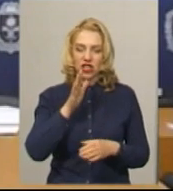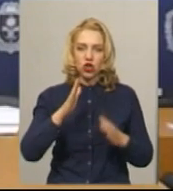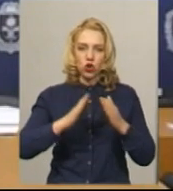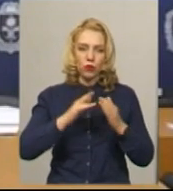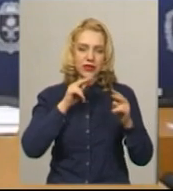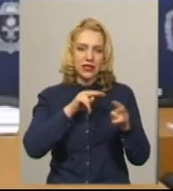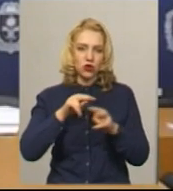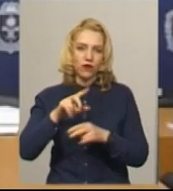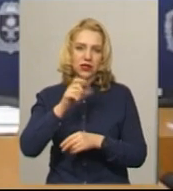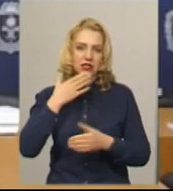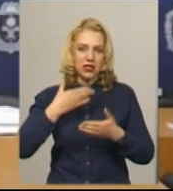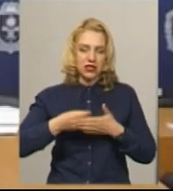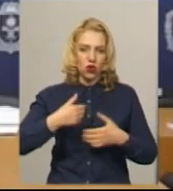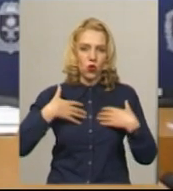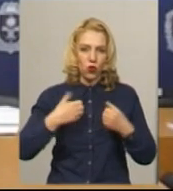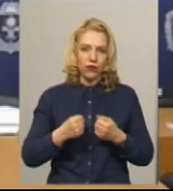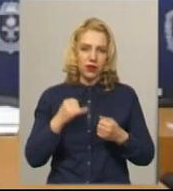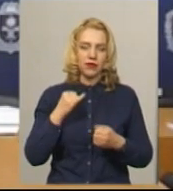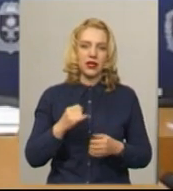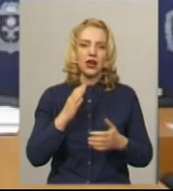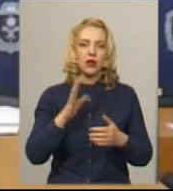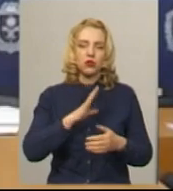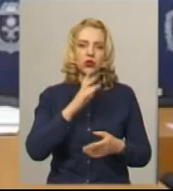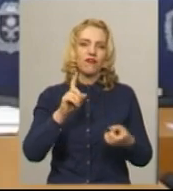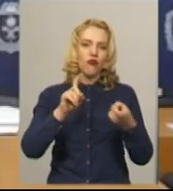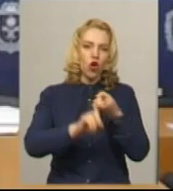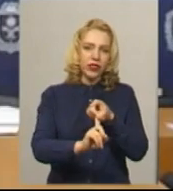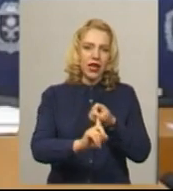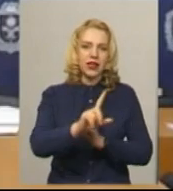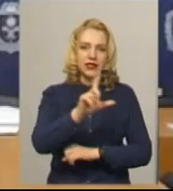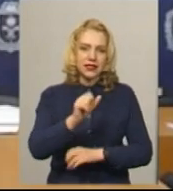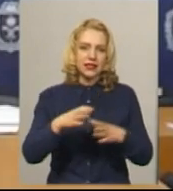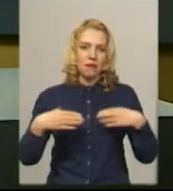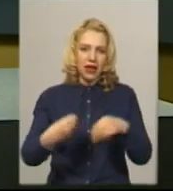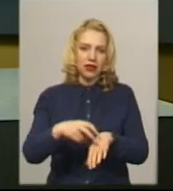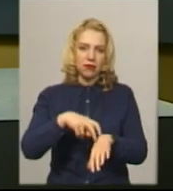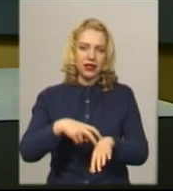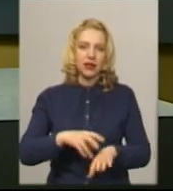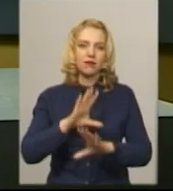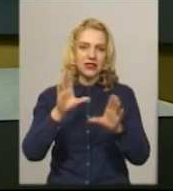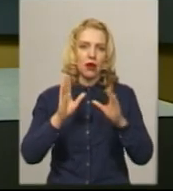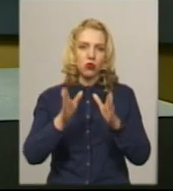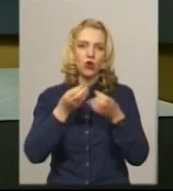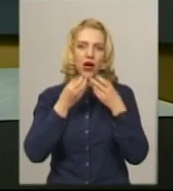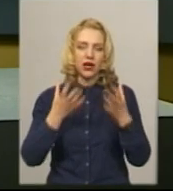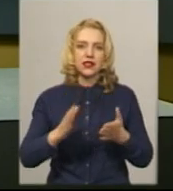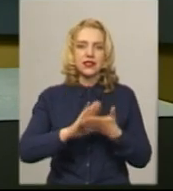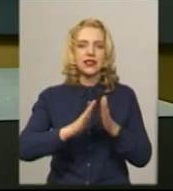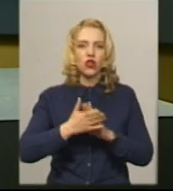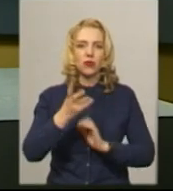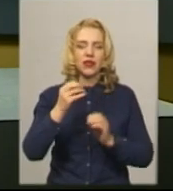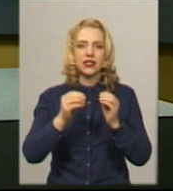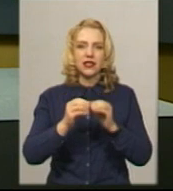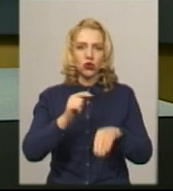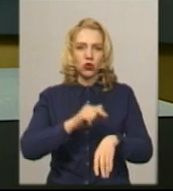за здоров'ям, постійно бути в контакті з сімейним лікарем, і все буде гаразд. Станом на 10-ту годину